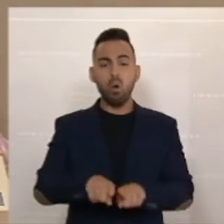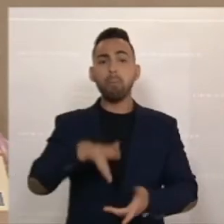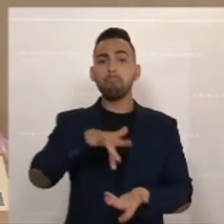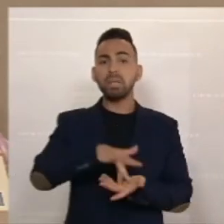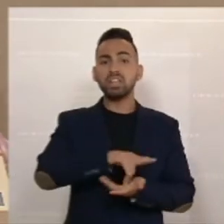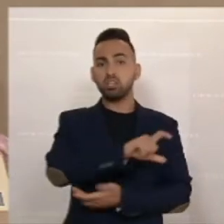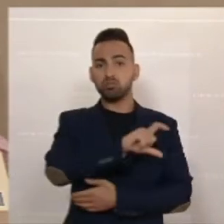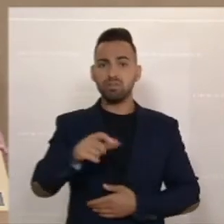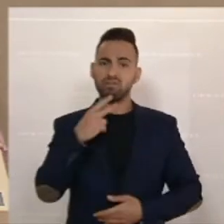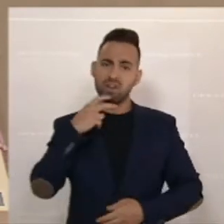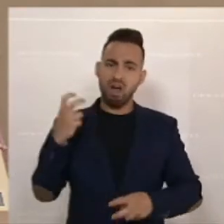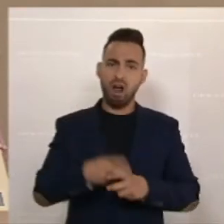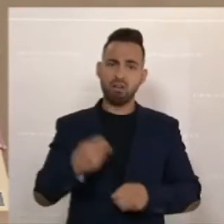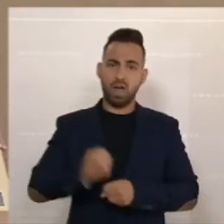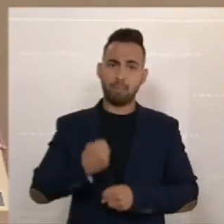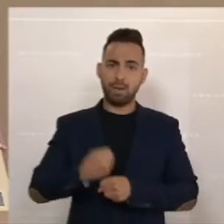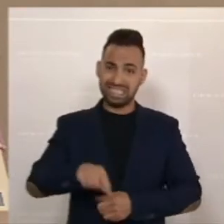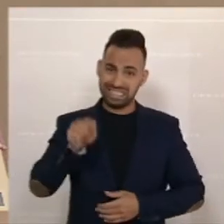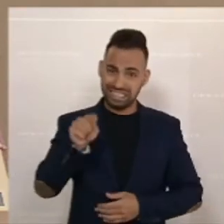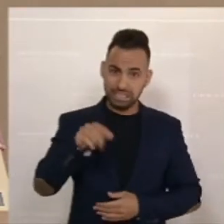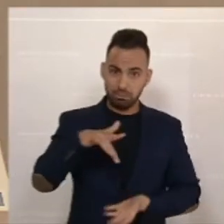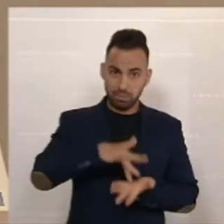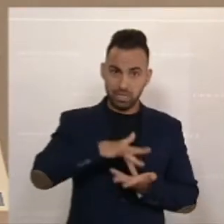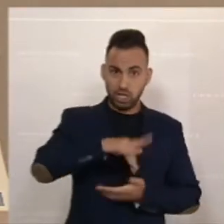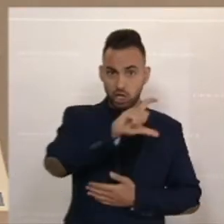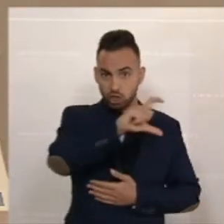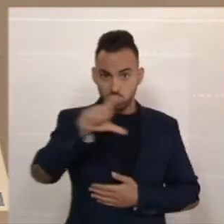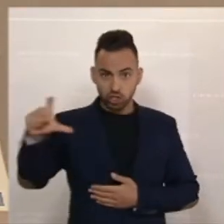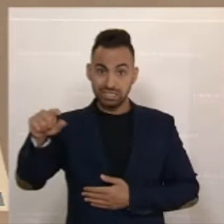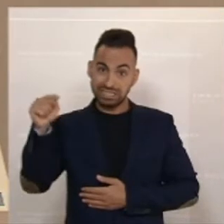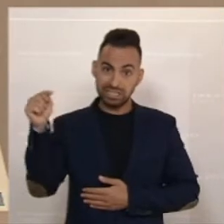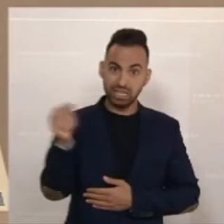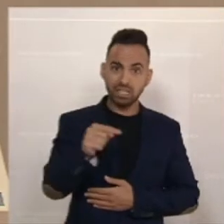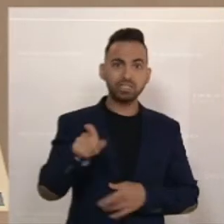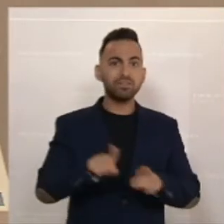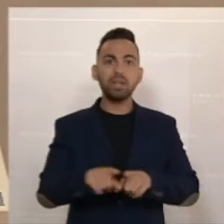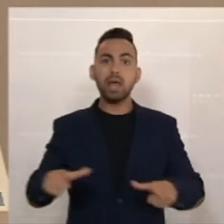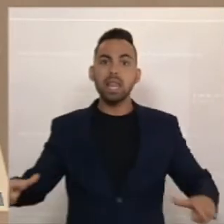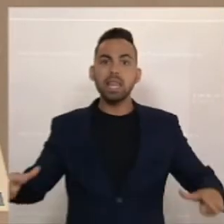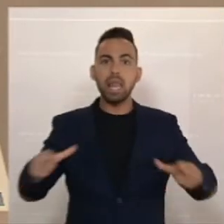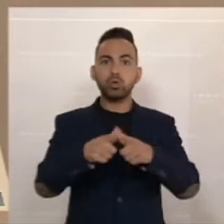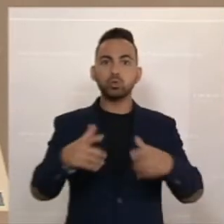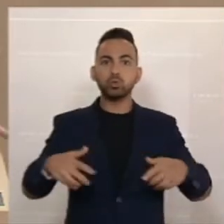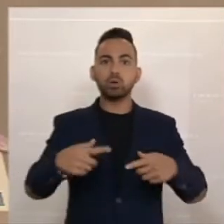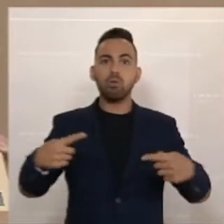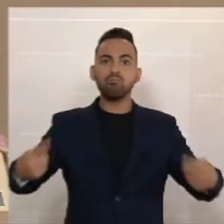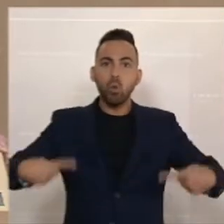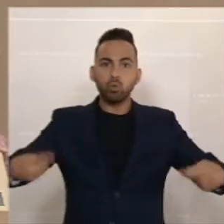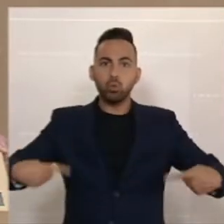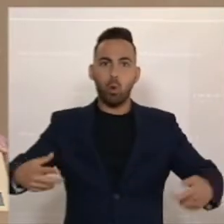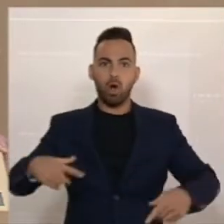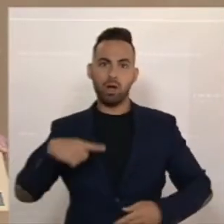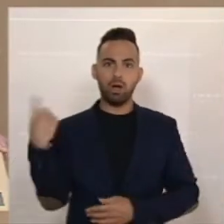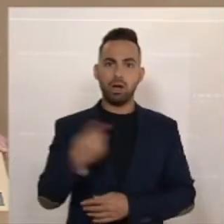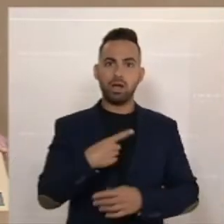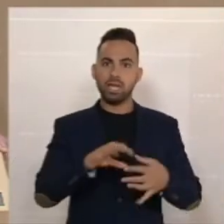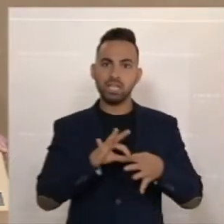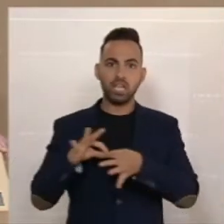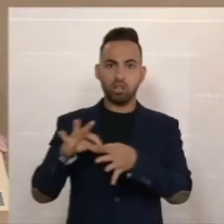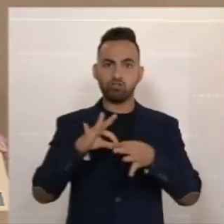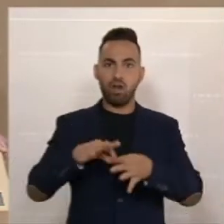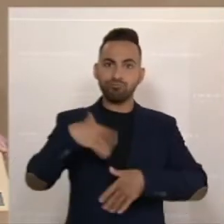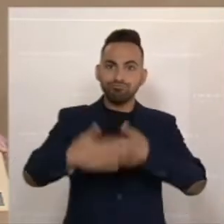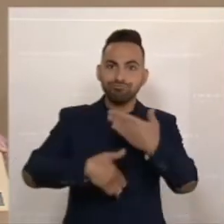Und diese Mittelschicht ist das Leistungsrückgrat. Sie ist das Leistungsrückgrat in unserer